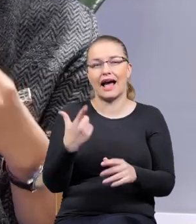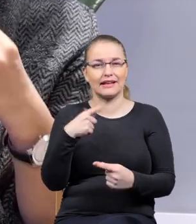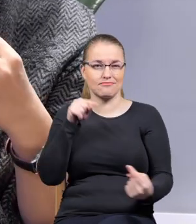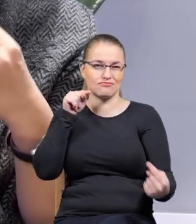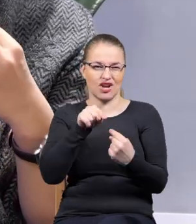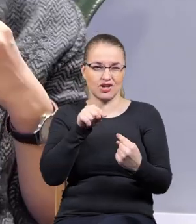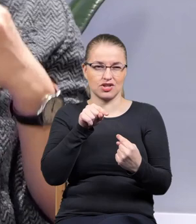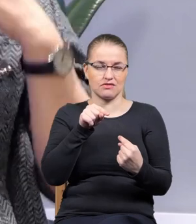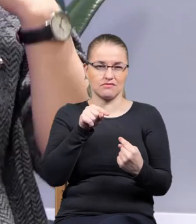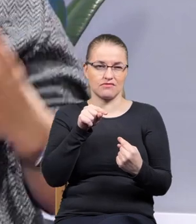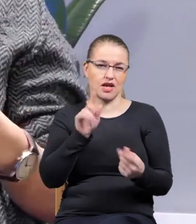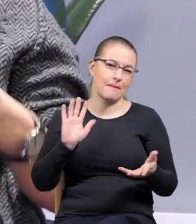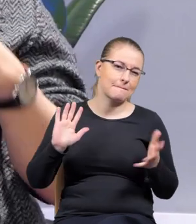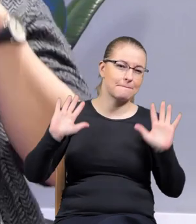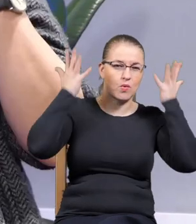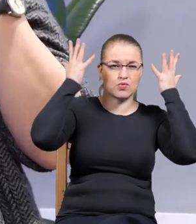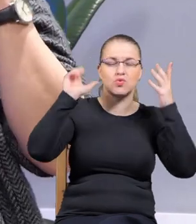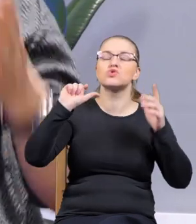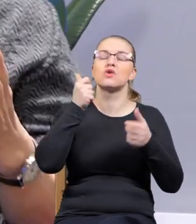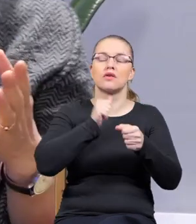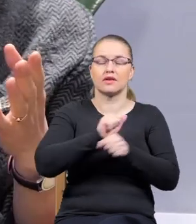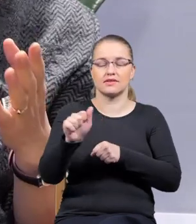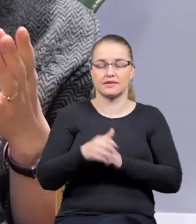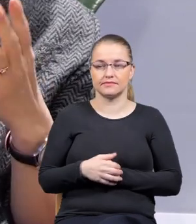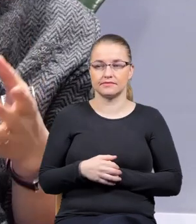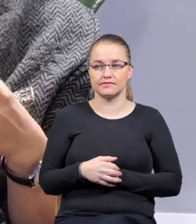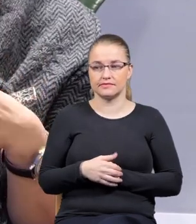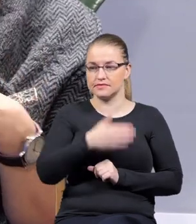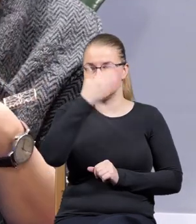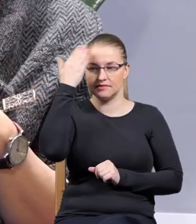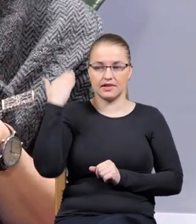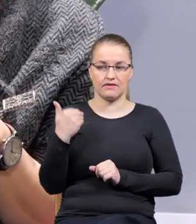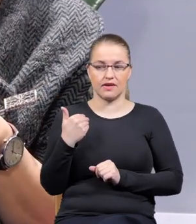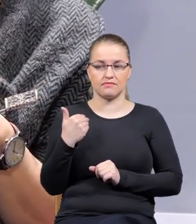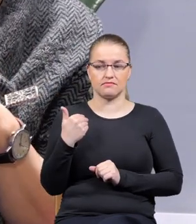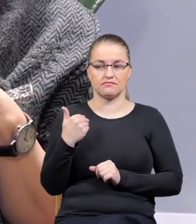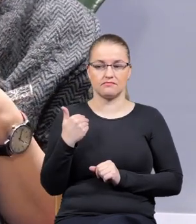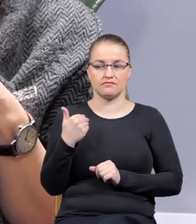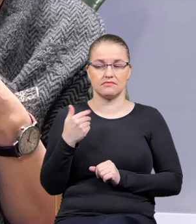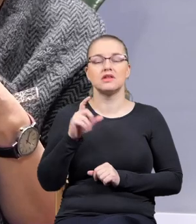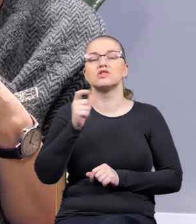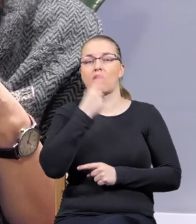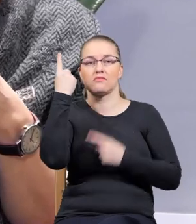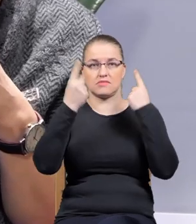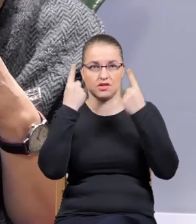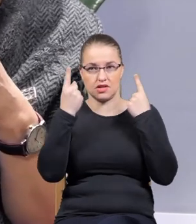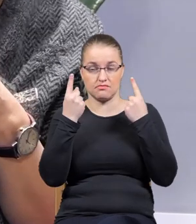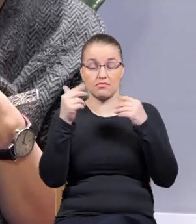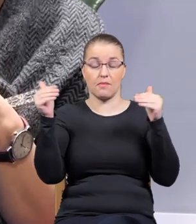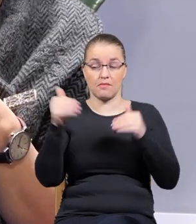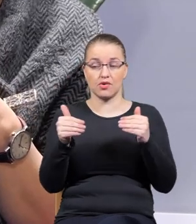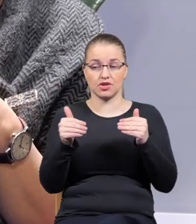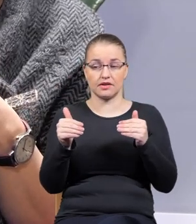a nie konfrontacji i jakiejś kontestacji tego, co jest. Nie wiem, czy wy macie, czy może ja jakoś